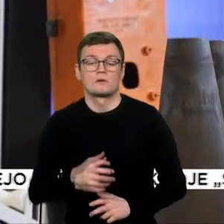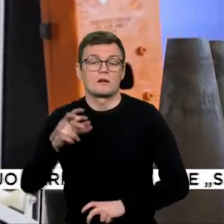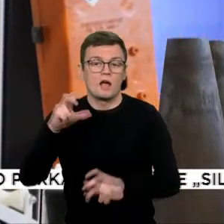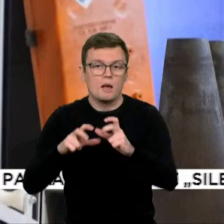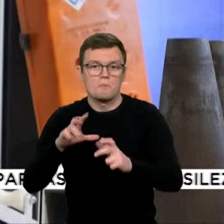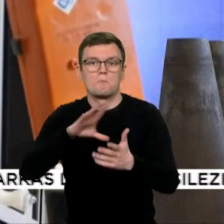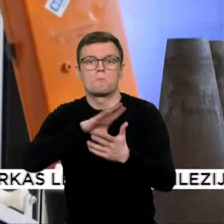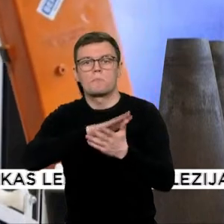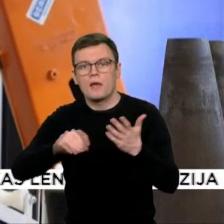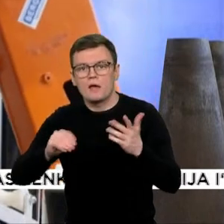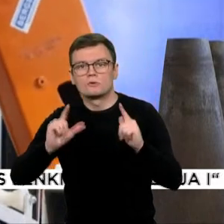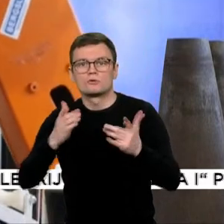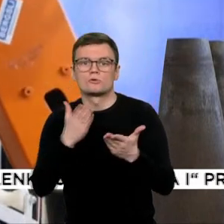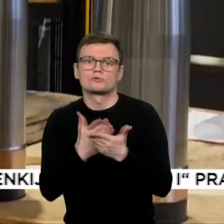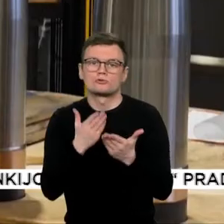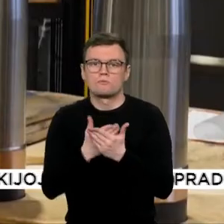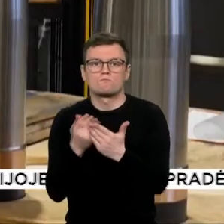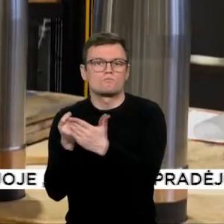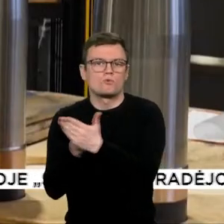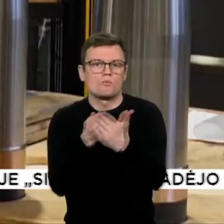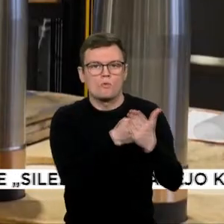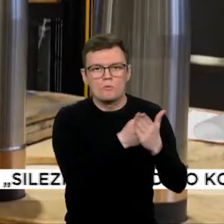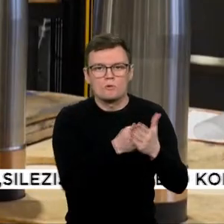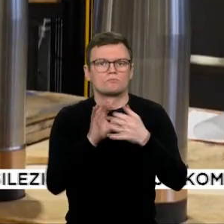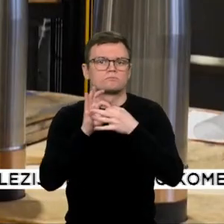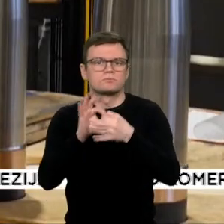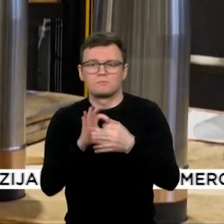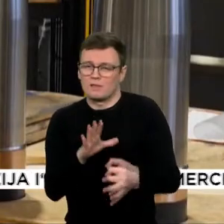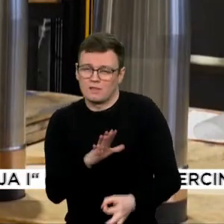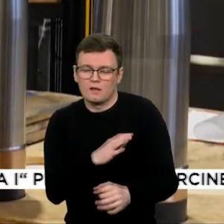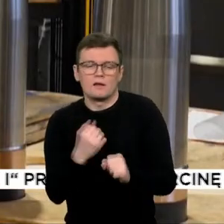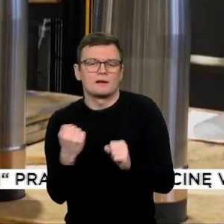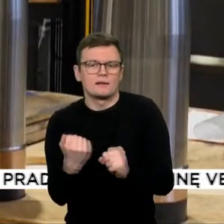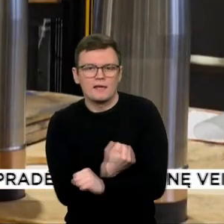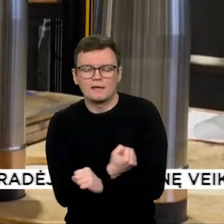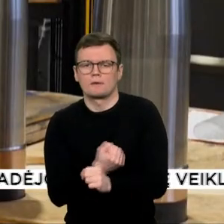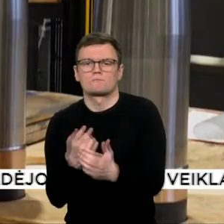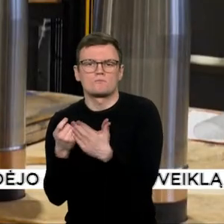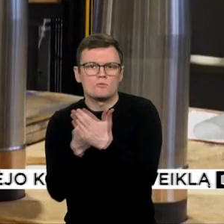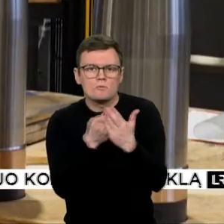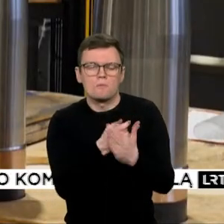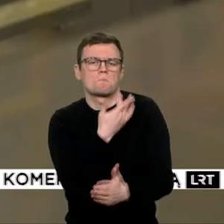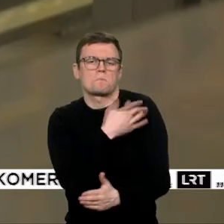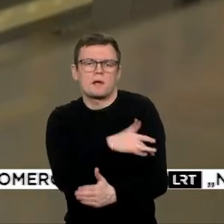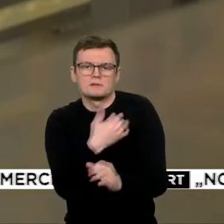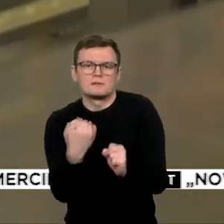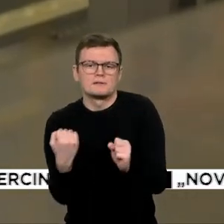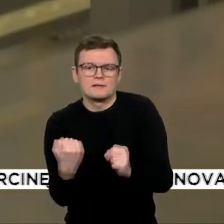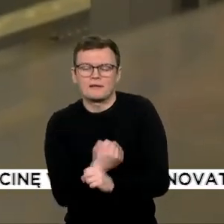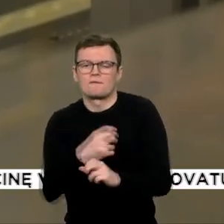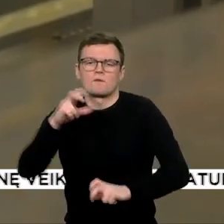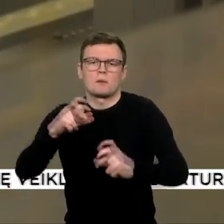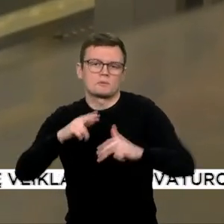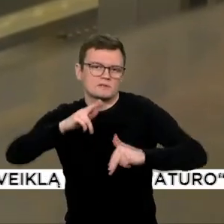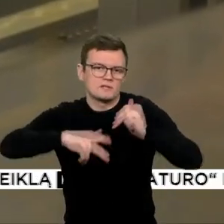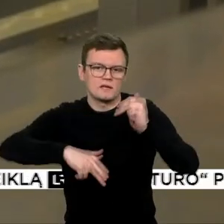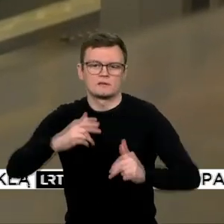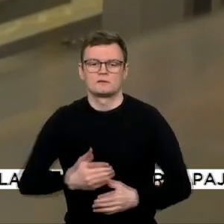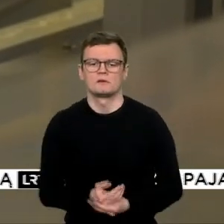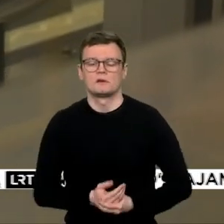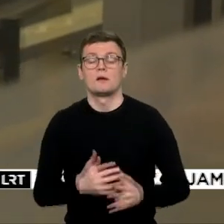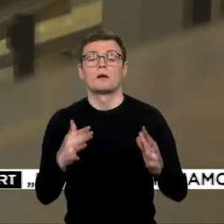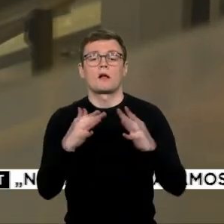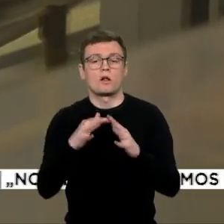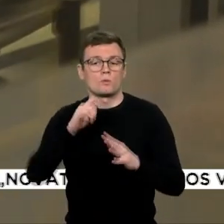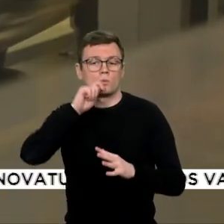automatiškai atsirastų kažkoks tėkimas, paslaugos, galų galėtų tą gamyklą pastatyti reikia. Prasidėjus karui Ukrainoje,